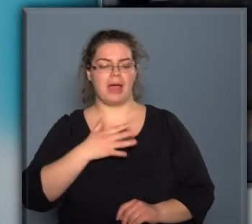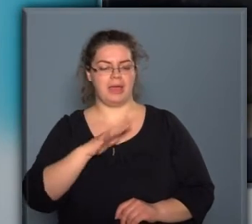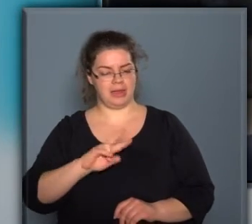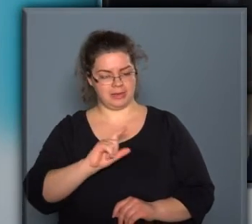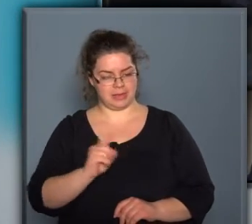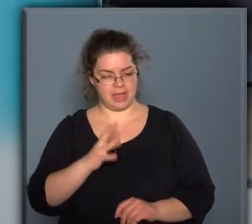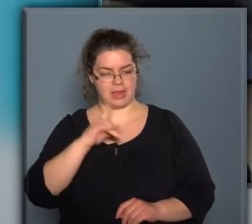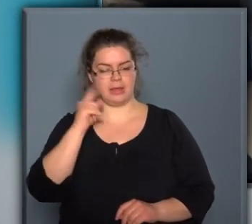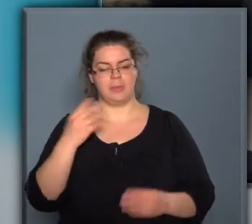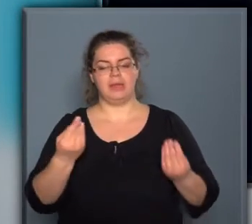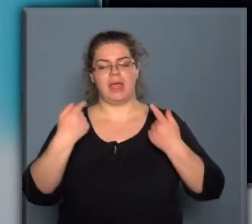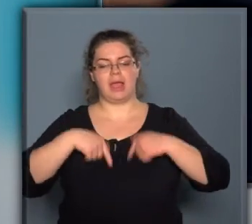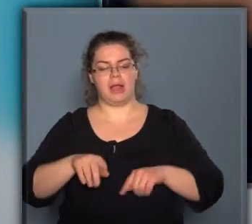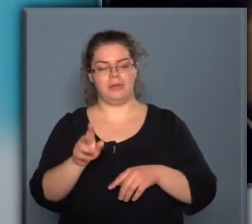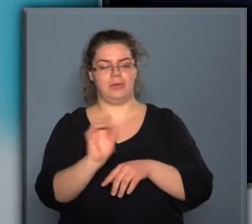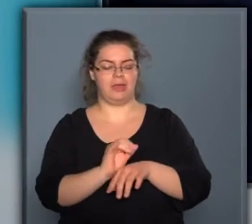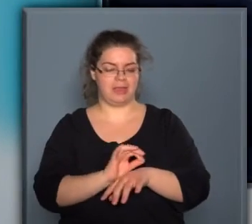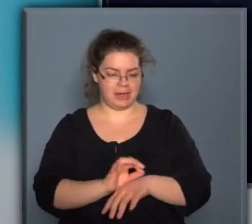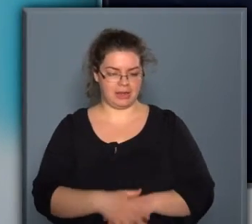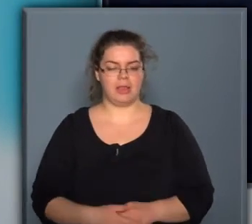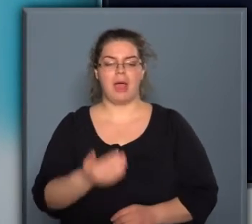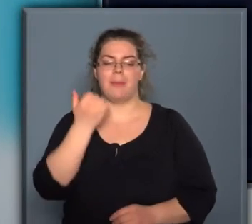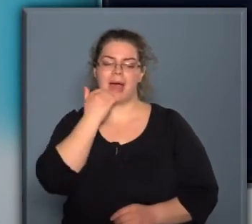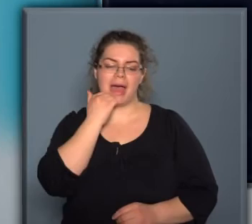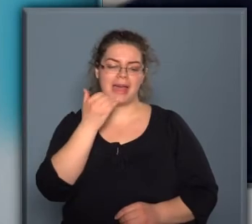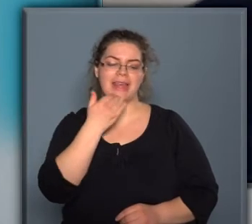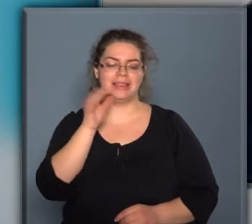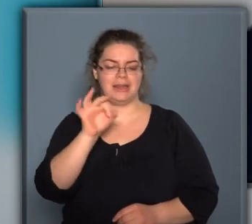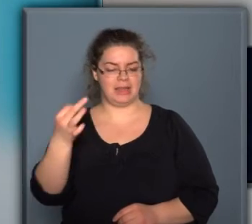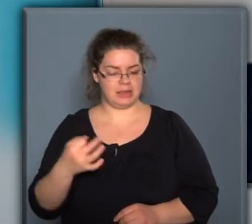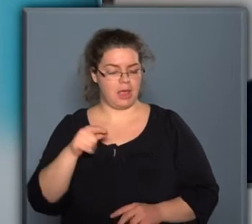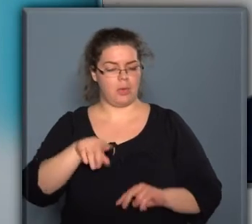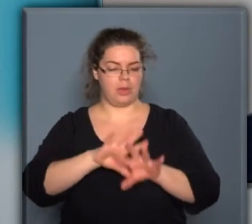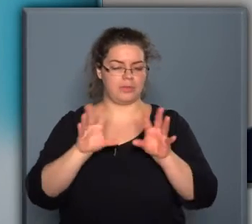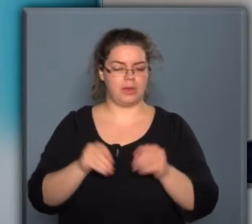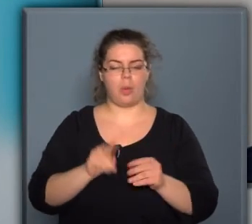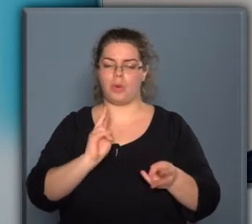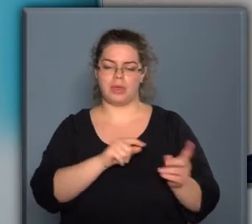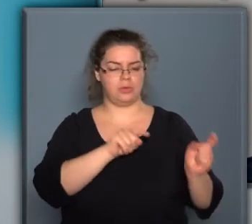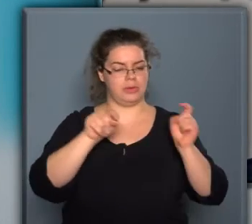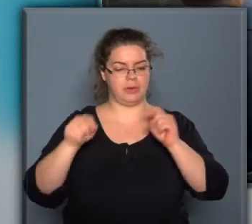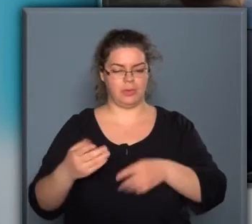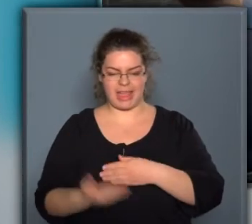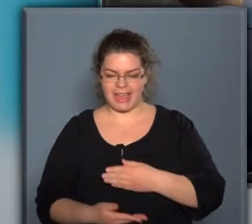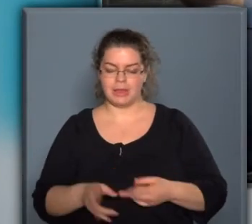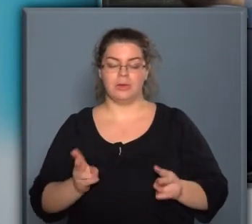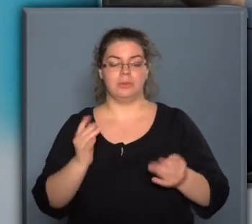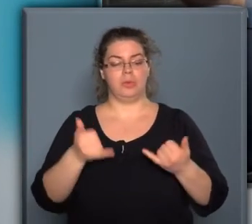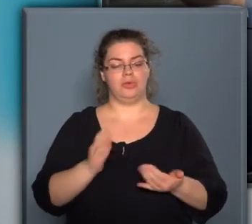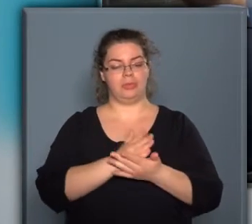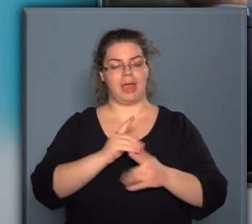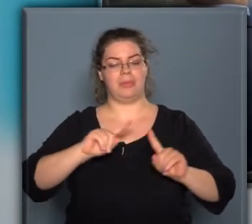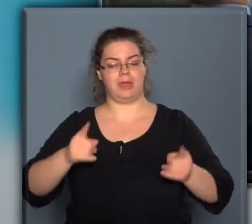ZRT, amelynek elnök vezérigazgatója Máher Endréné. Ő azt foglalta össze, hogyan jutottak odáig, hogy most pár